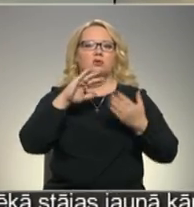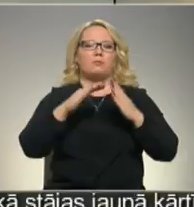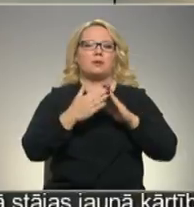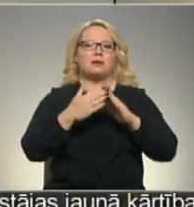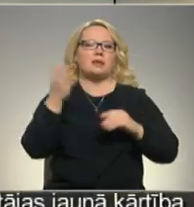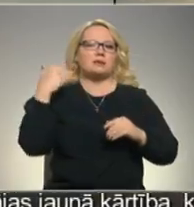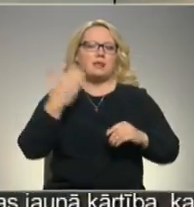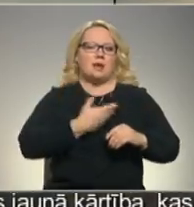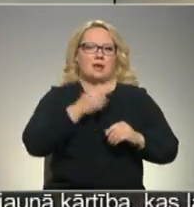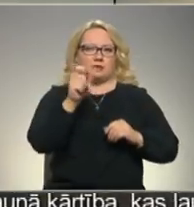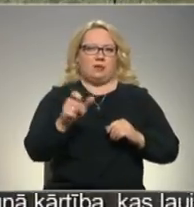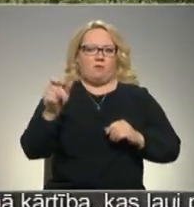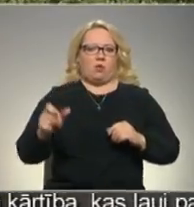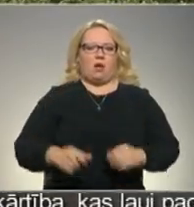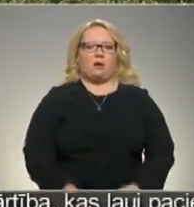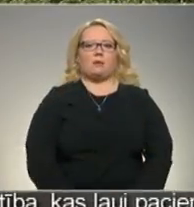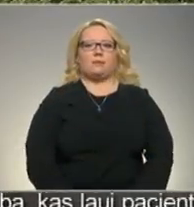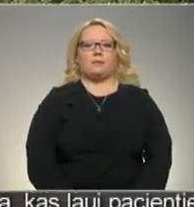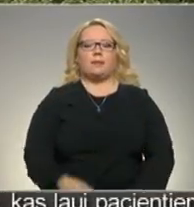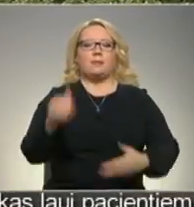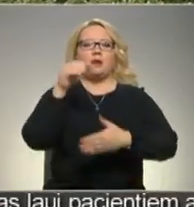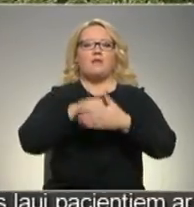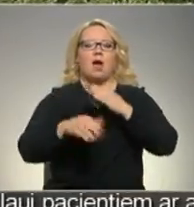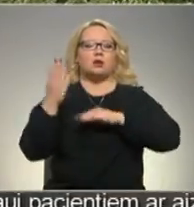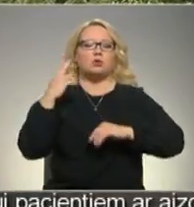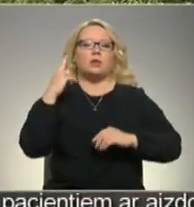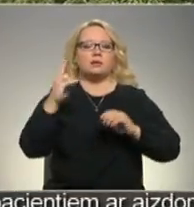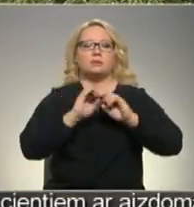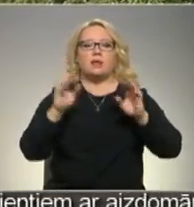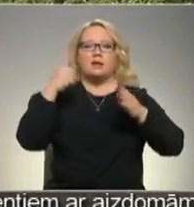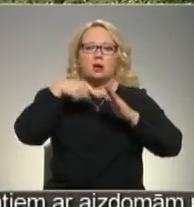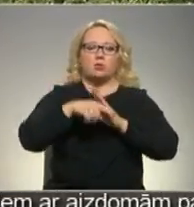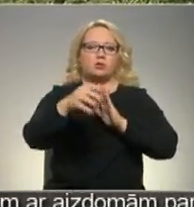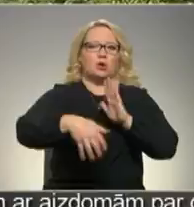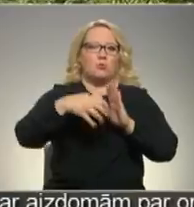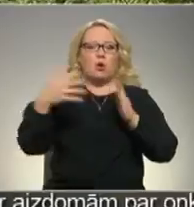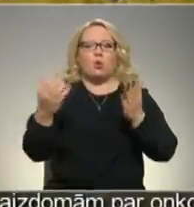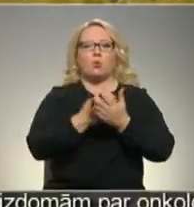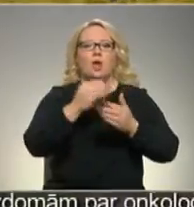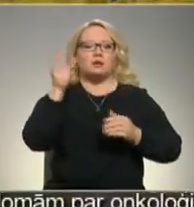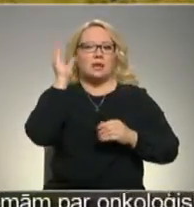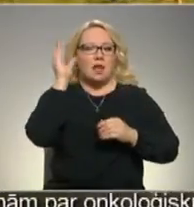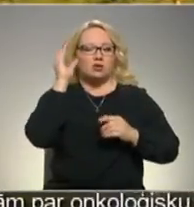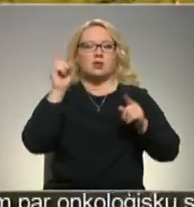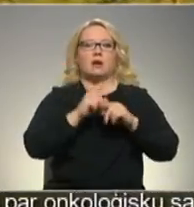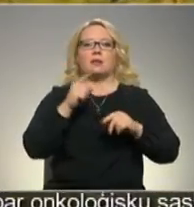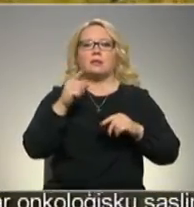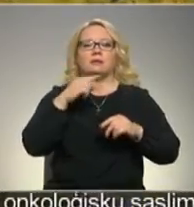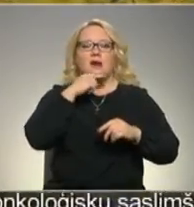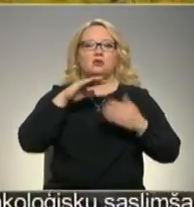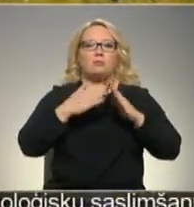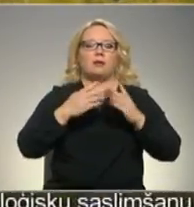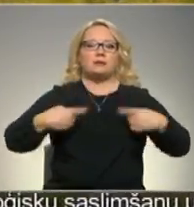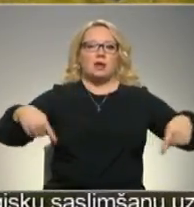Turpina Vidzemes televīsija. Par vēstures liecībām daudz stāst arheoloģiskos izrakumos gūtās zināšanas. Arī Cēsu pilsparka